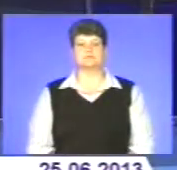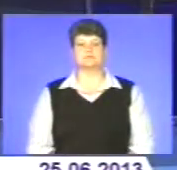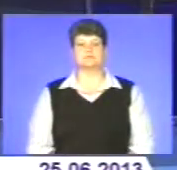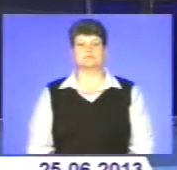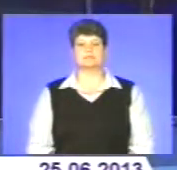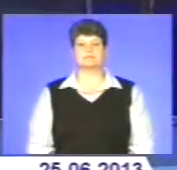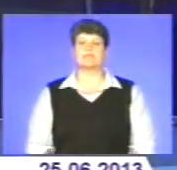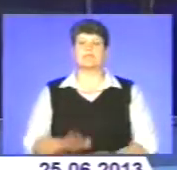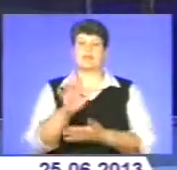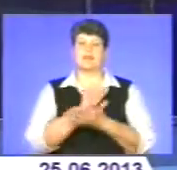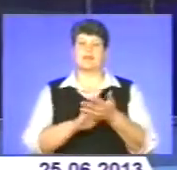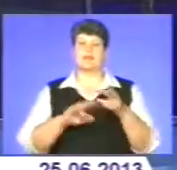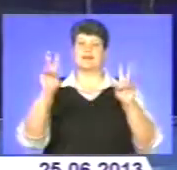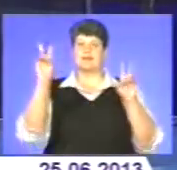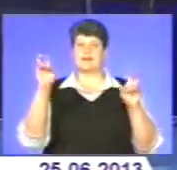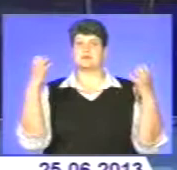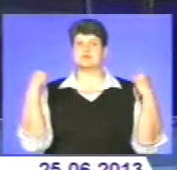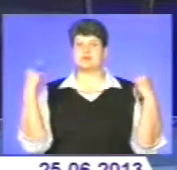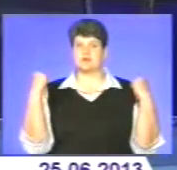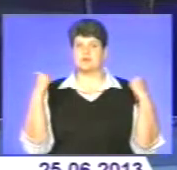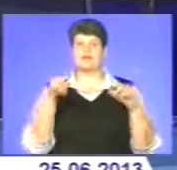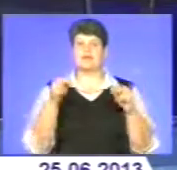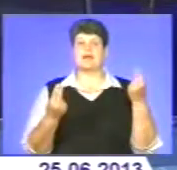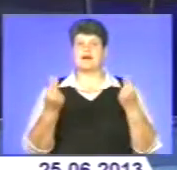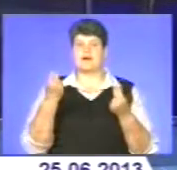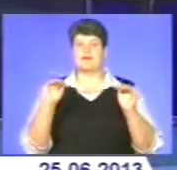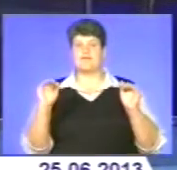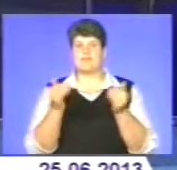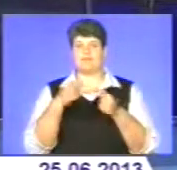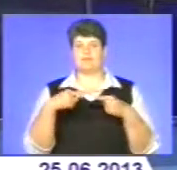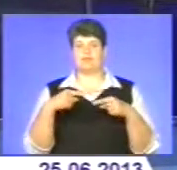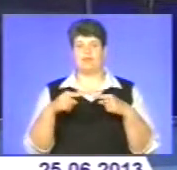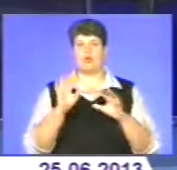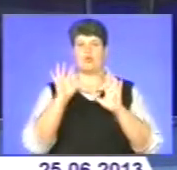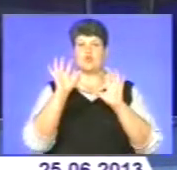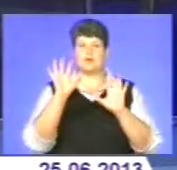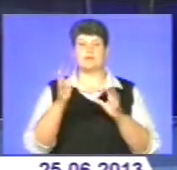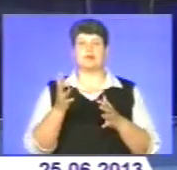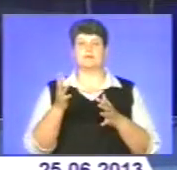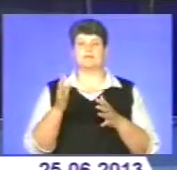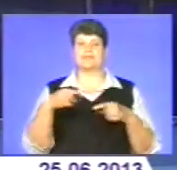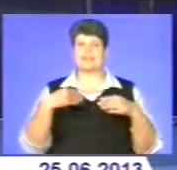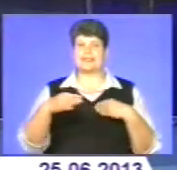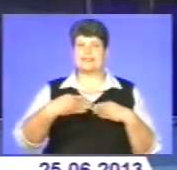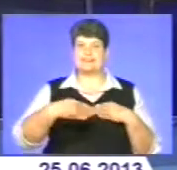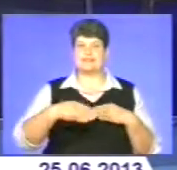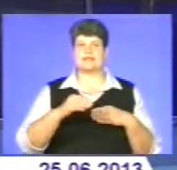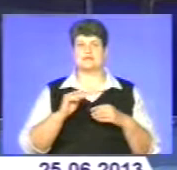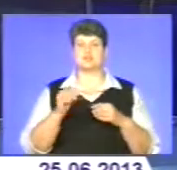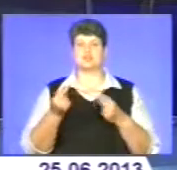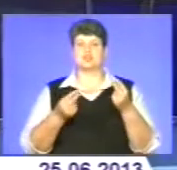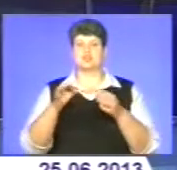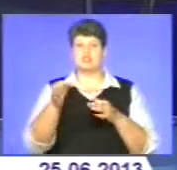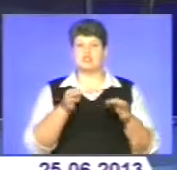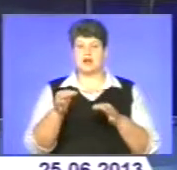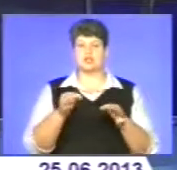І далі до теми спортивної. Вони грали у мініфутбол, волейбол, настільний теніс, шашки, дартс, рухливі ігри.